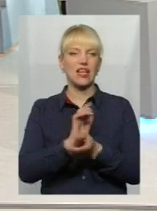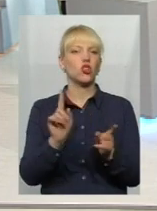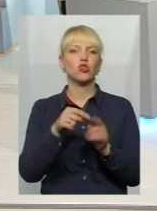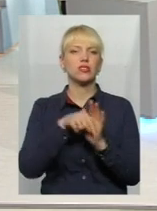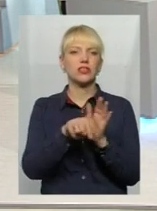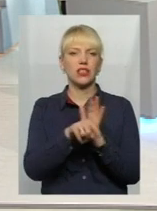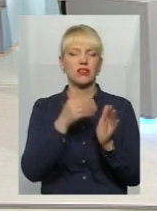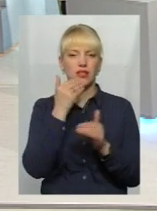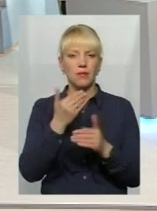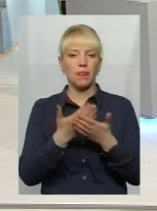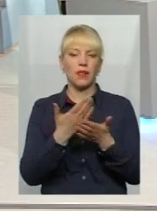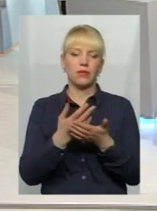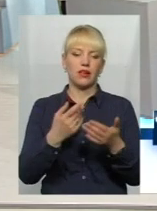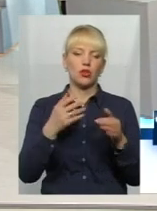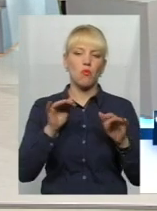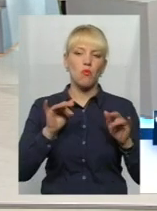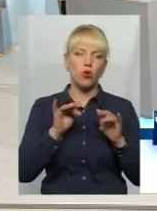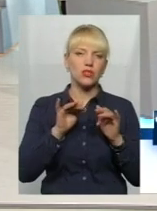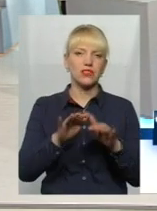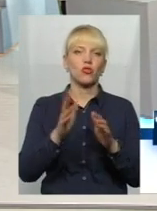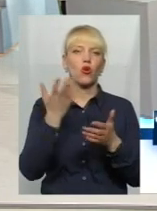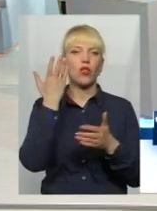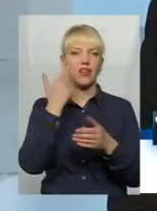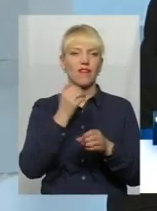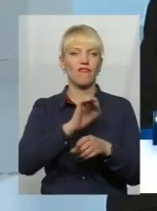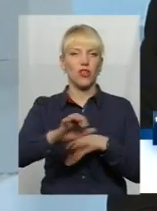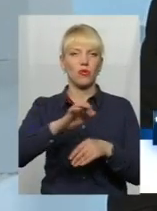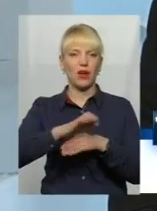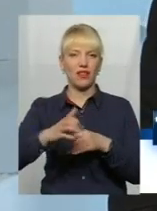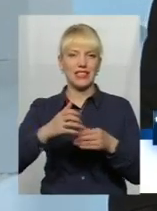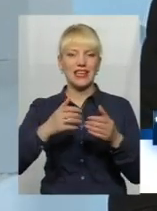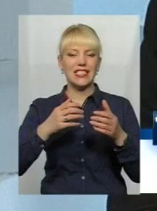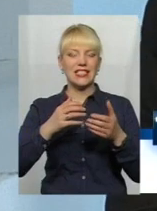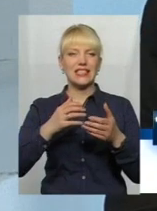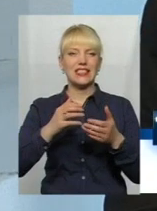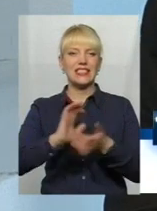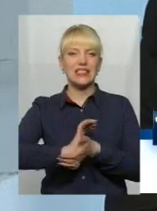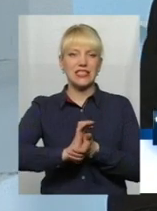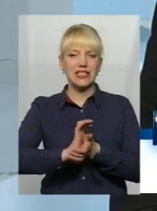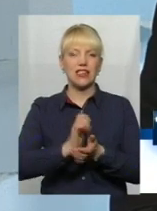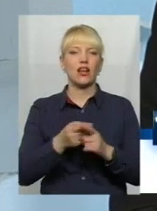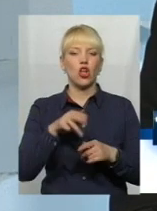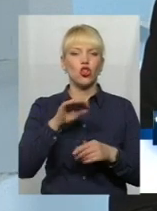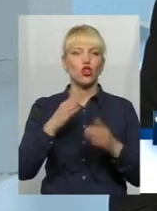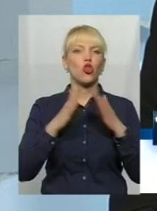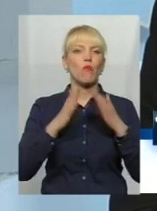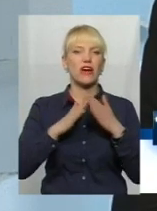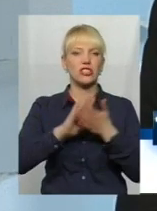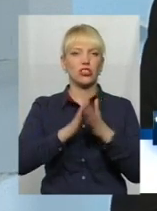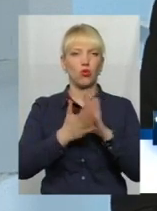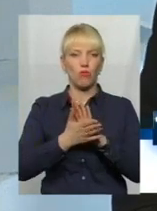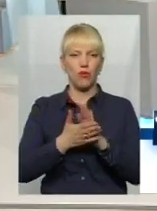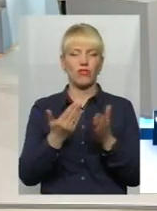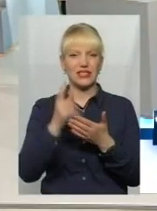процеси виробництва сиру, так як в нас виробляються такими способами домашніми, ця продукція, ну сир –